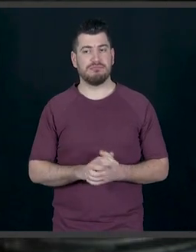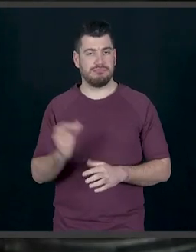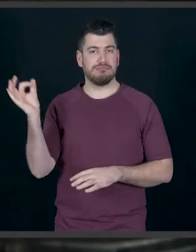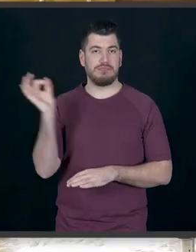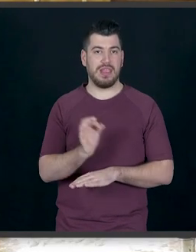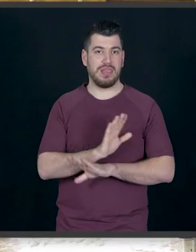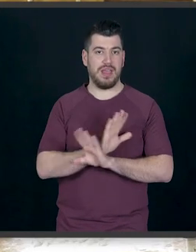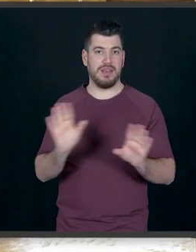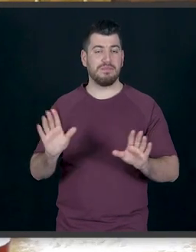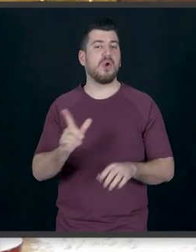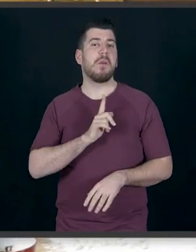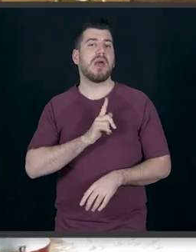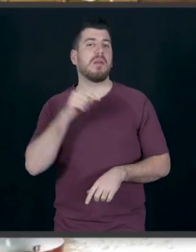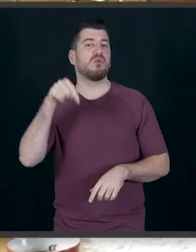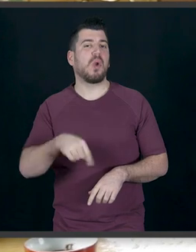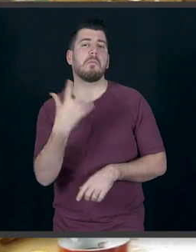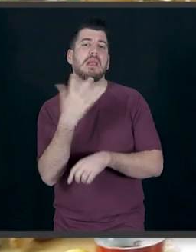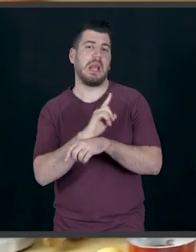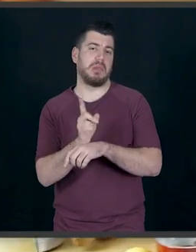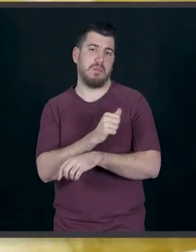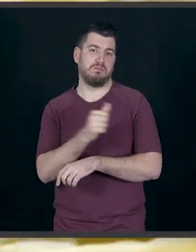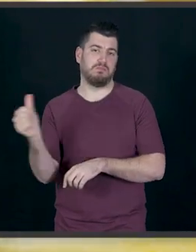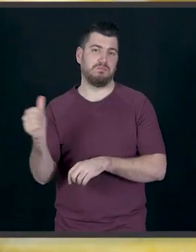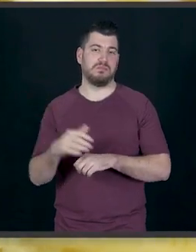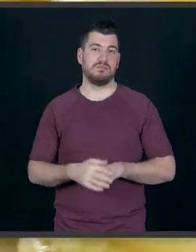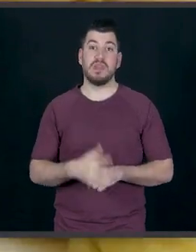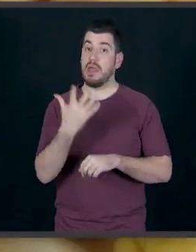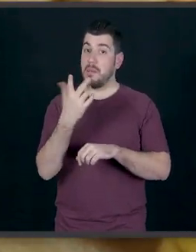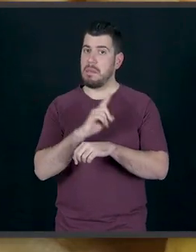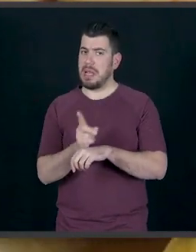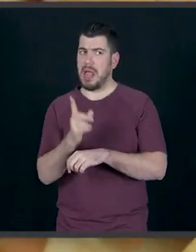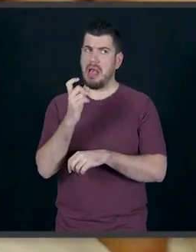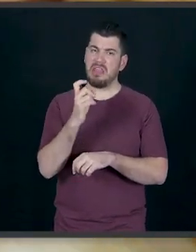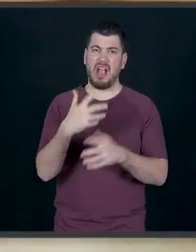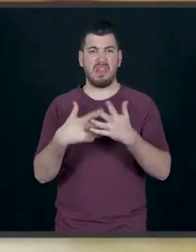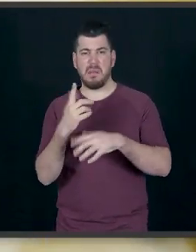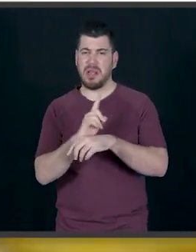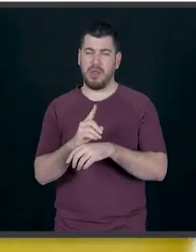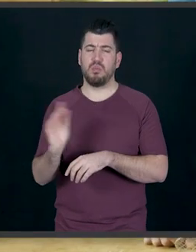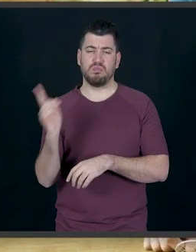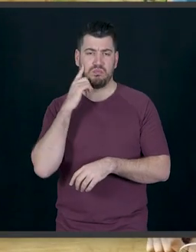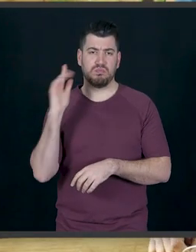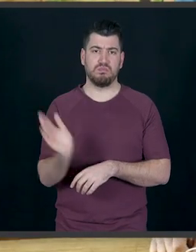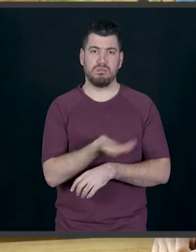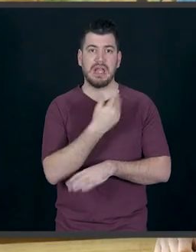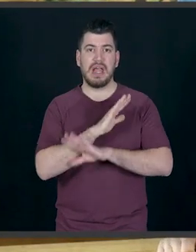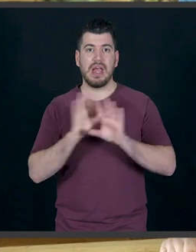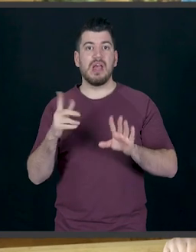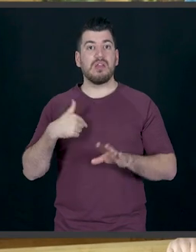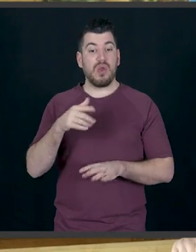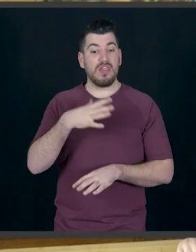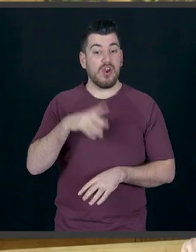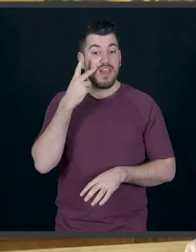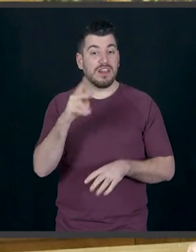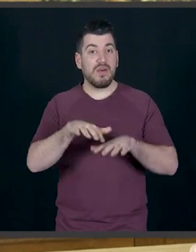Τέλεια. Άρα περιμένουμε 5 λεπτάκια. Λοιπόν, περάσανε περίπου 10-15 λεπτάκια. Θέλω να περιμένετε κι εσείς μέχρι που να